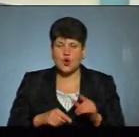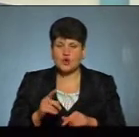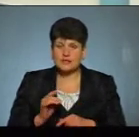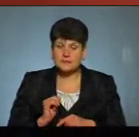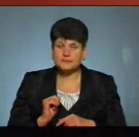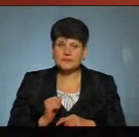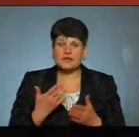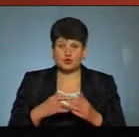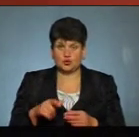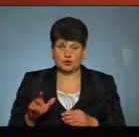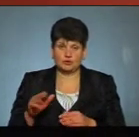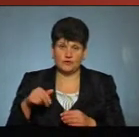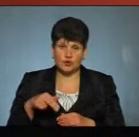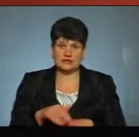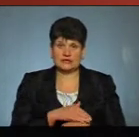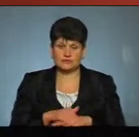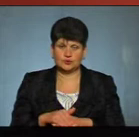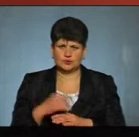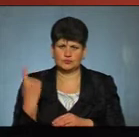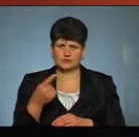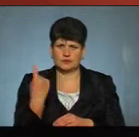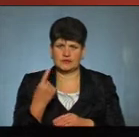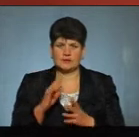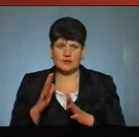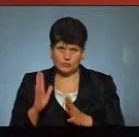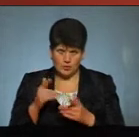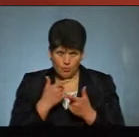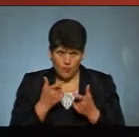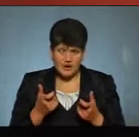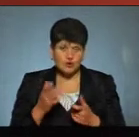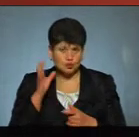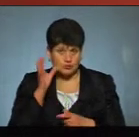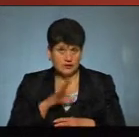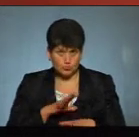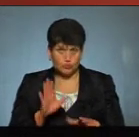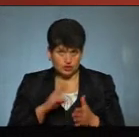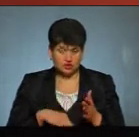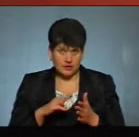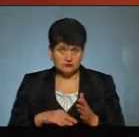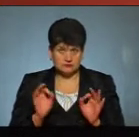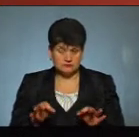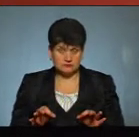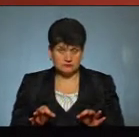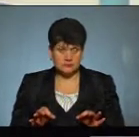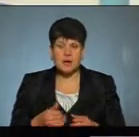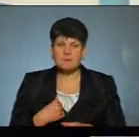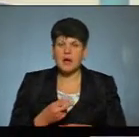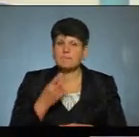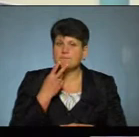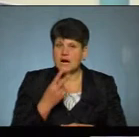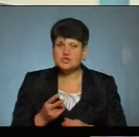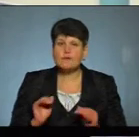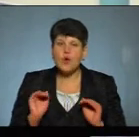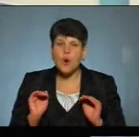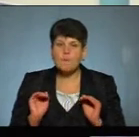люди виходитимуть на вулиці, масово гулятимуть, поліція їх попереджатиме, якщо вони не будуть слухатися, то будуть штрафи, правильно? Ми бачимо обмеження